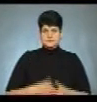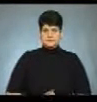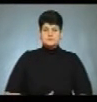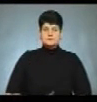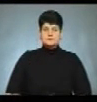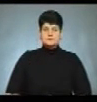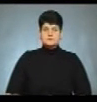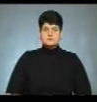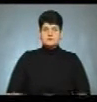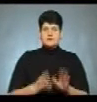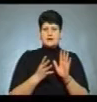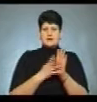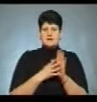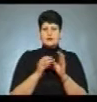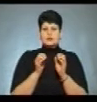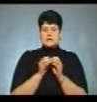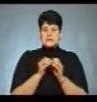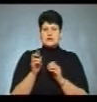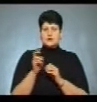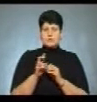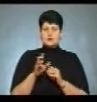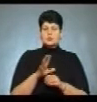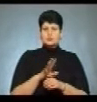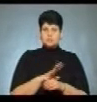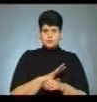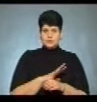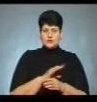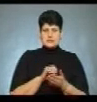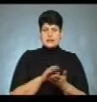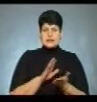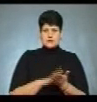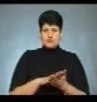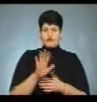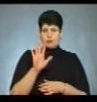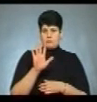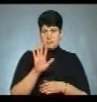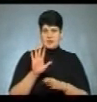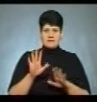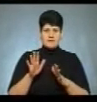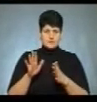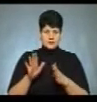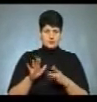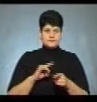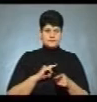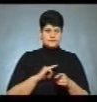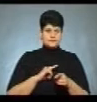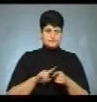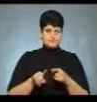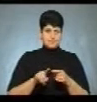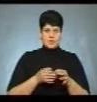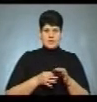9-10 березня було зареєстровано п'яті випадків гострої кишкової інфекції